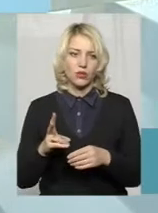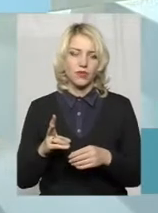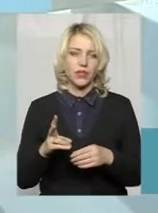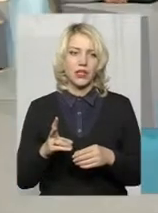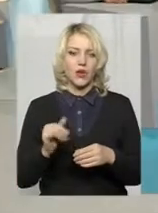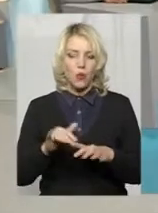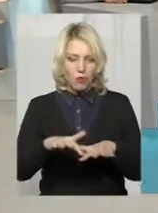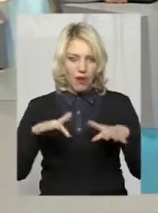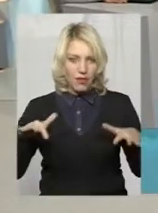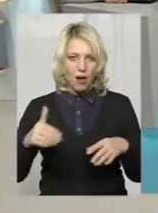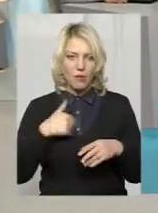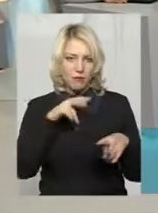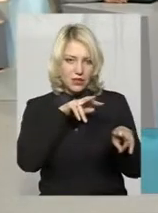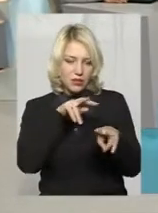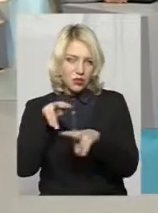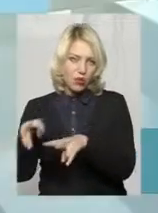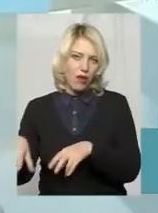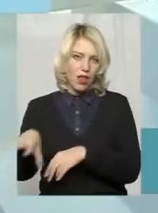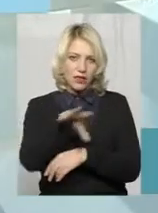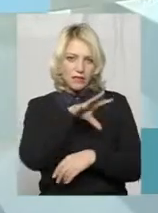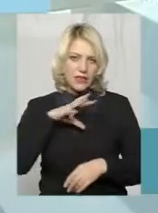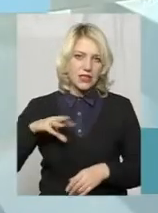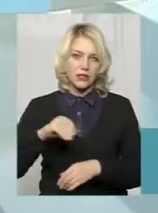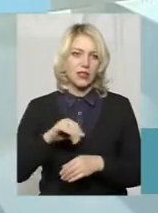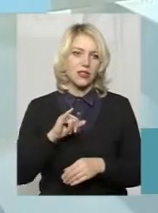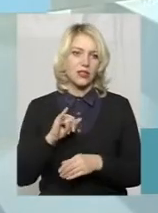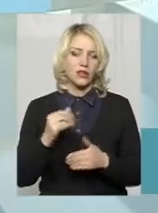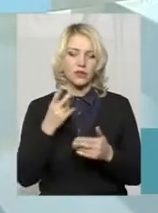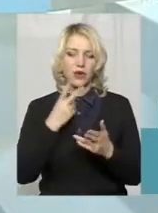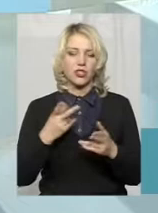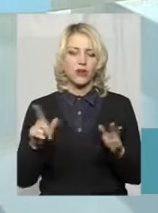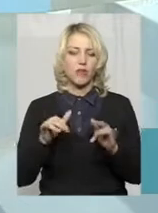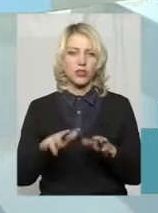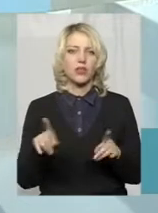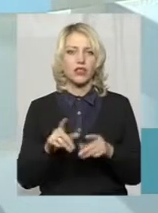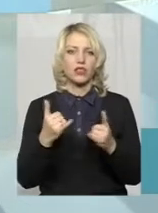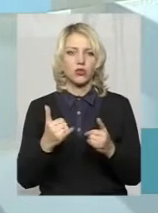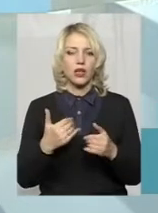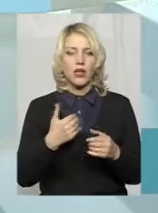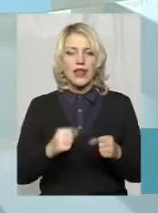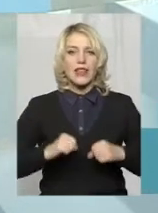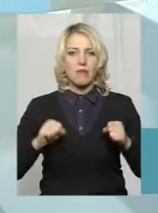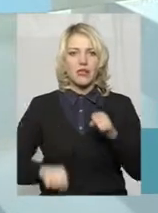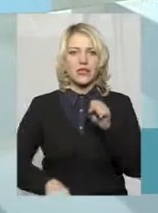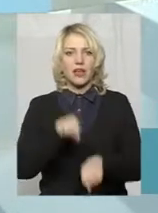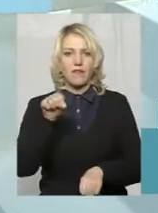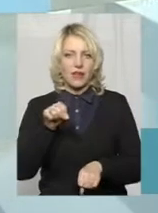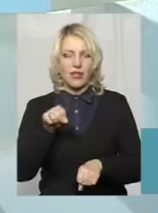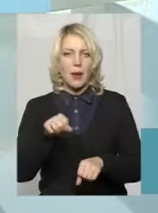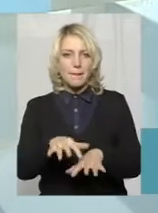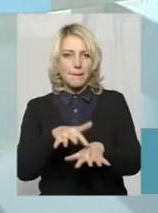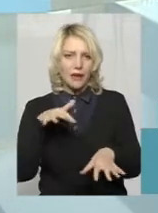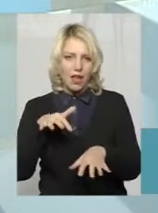парламенті, тому що ми слідкували, я думаю, всі слідкували, і ті, які сьогодні намагаються зірвати парламентські засідання,